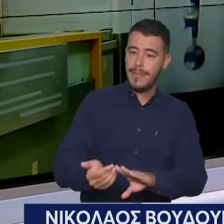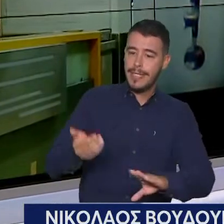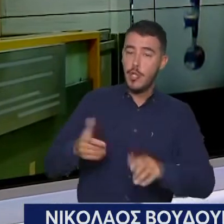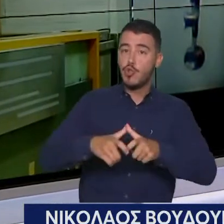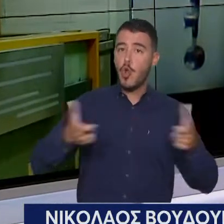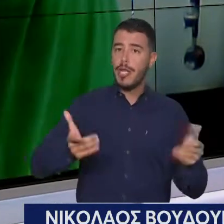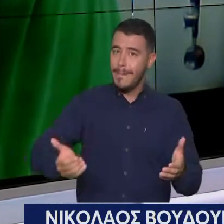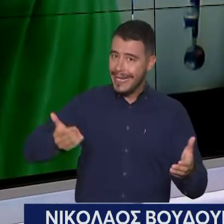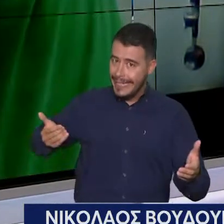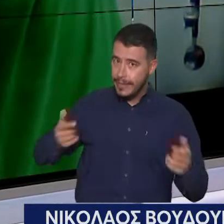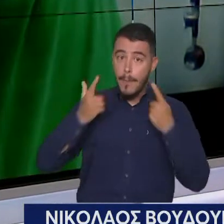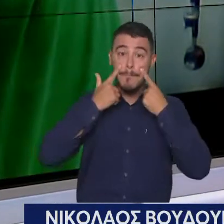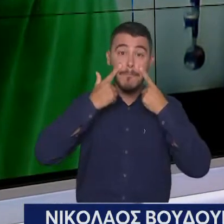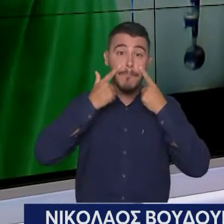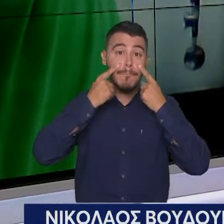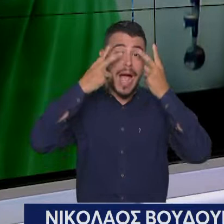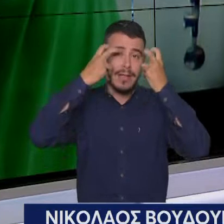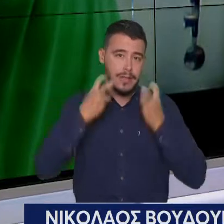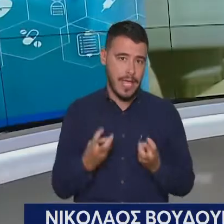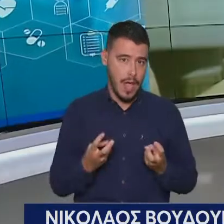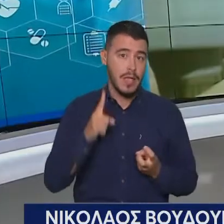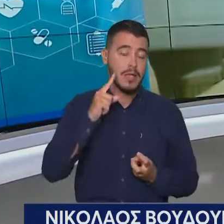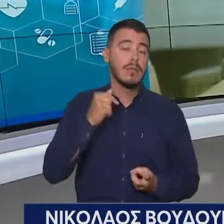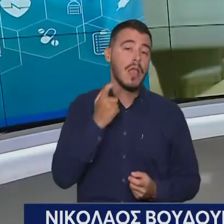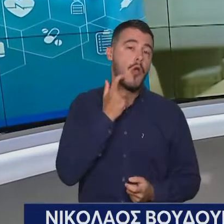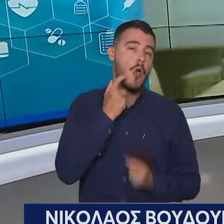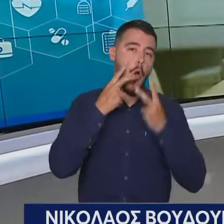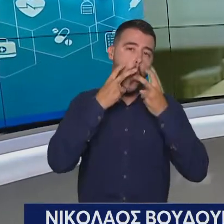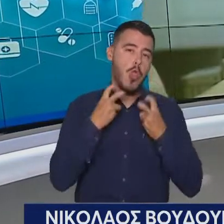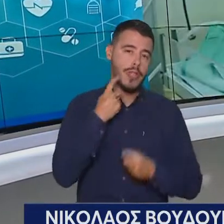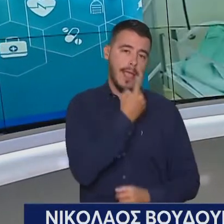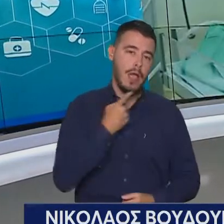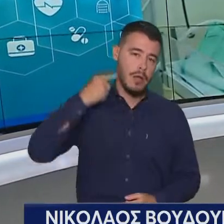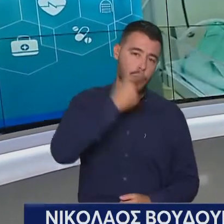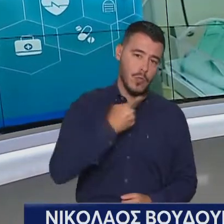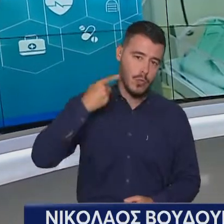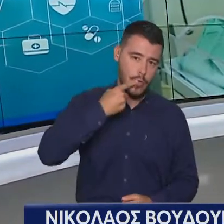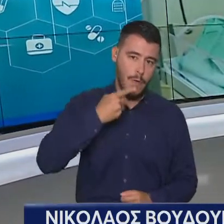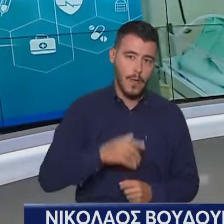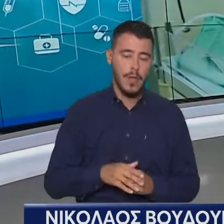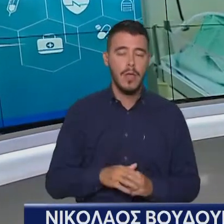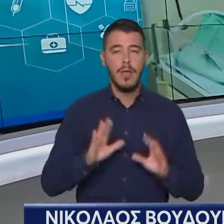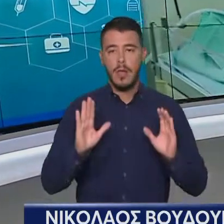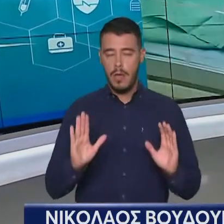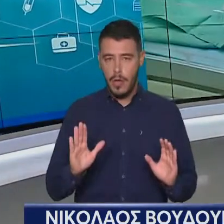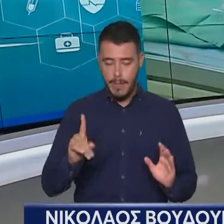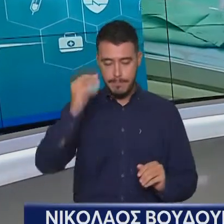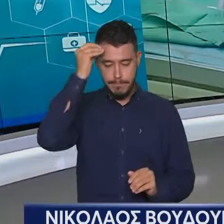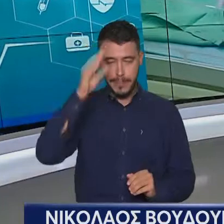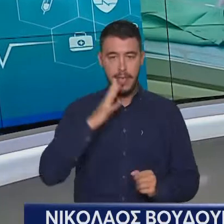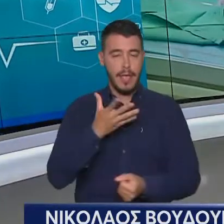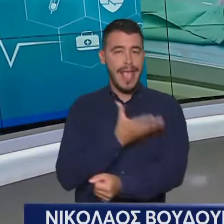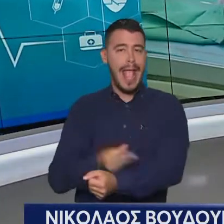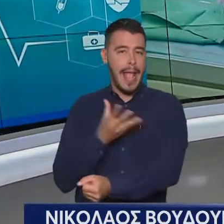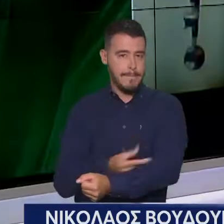μάτια των παιδιών και στον οδοντίατρο. Εντάξει, για να δούμε πρώτα απ' όλα τα πιο βαριά, να το πω απλά λέτε. Μια αιματολογική με τα